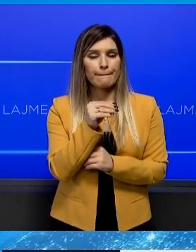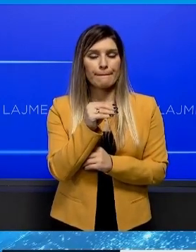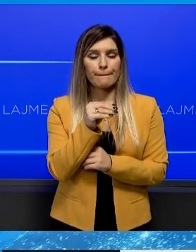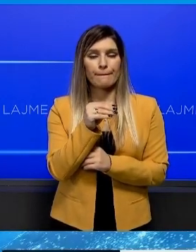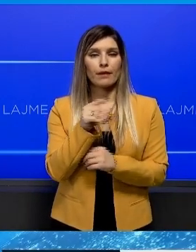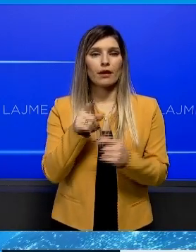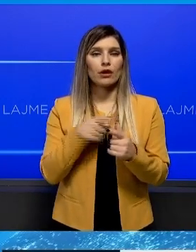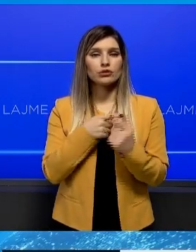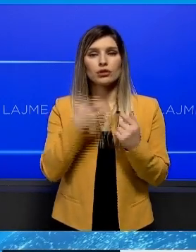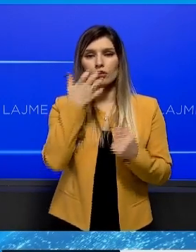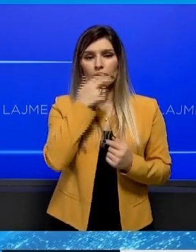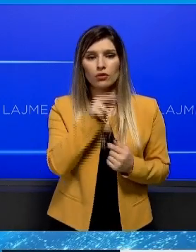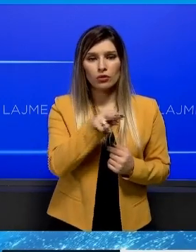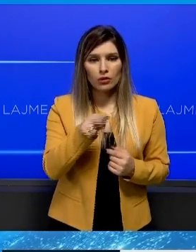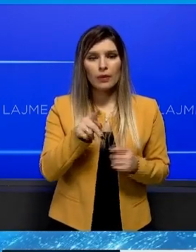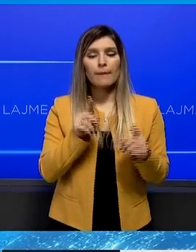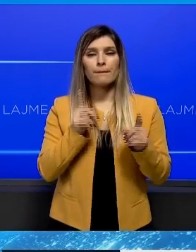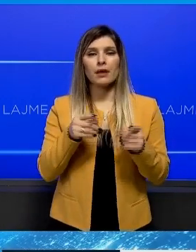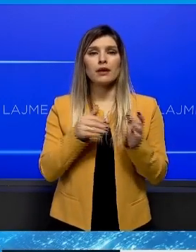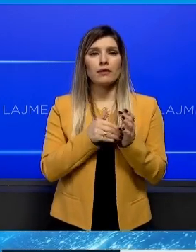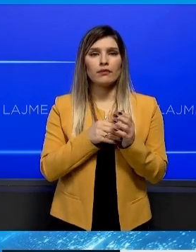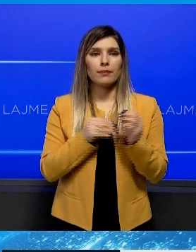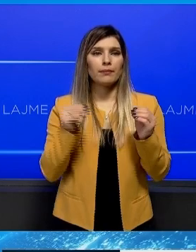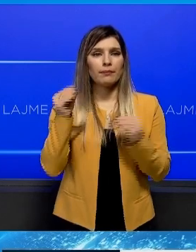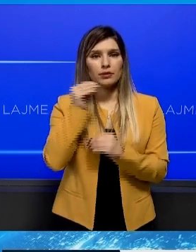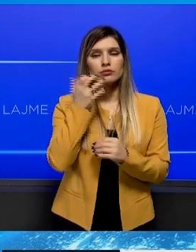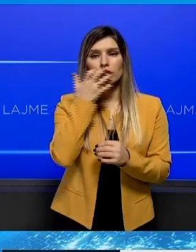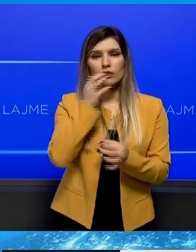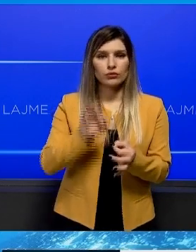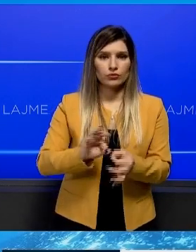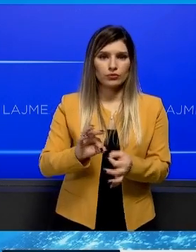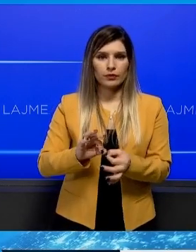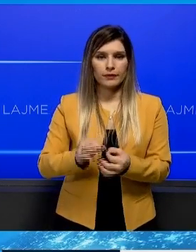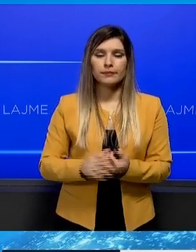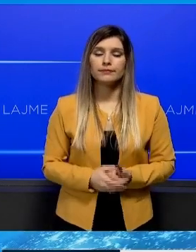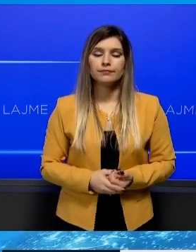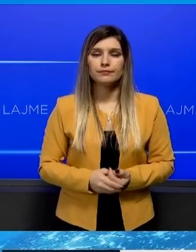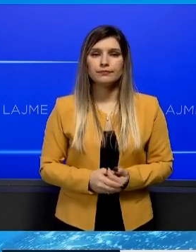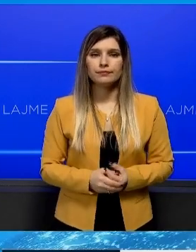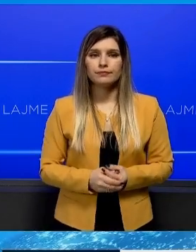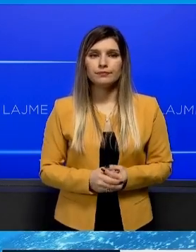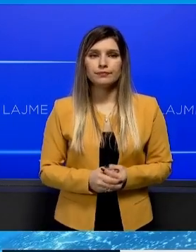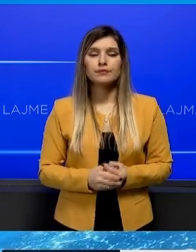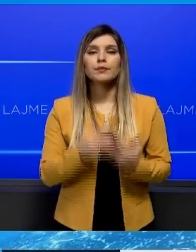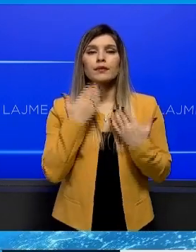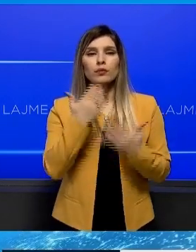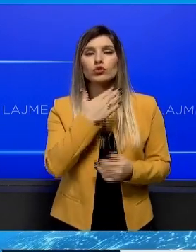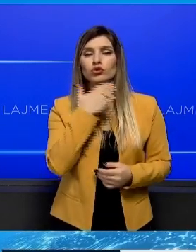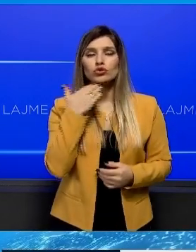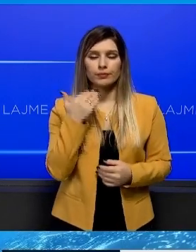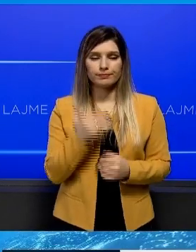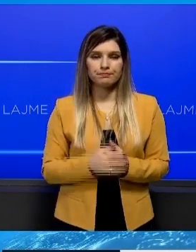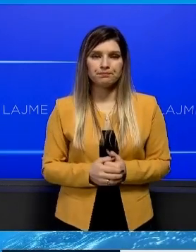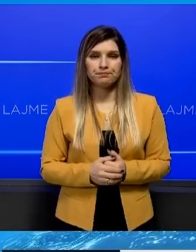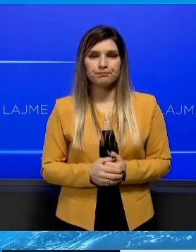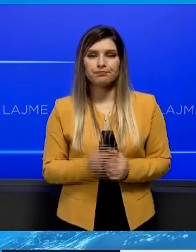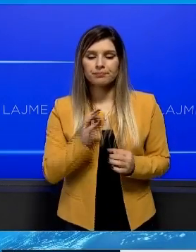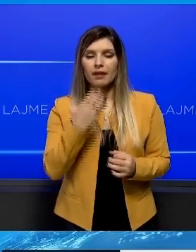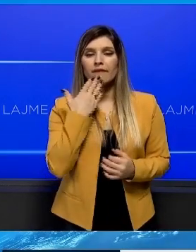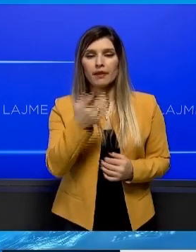për ngrohe, pra, mundësish të sa më shumë që të është e mundër të kursejët energjë. Dhe Dragusha, falimderit për kohën dhe për intervisan.